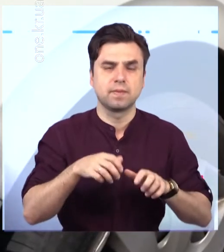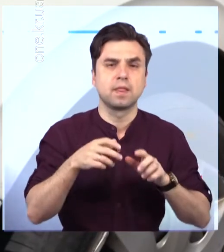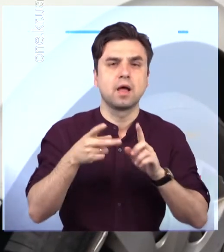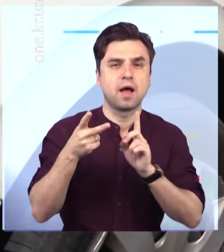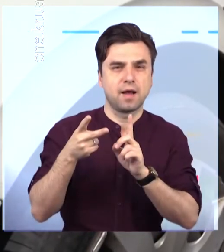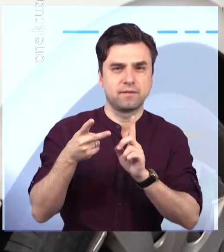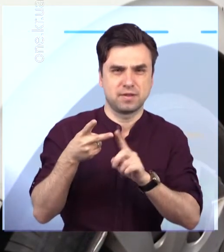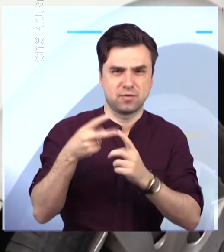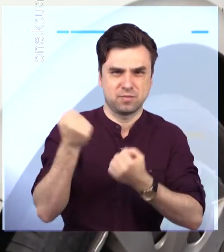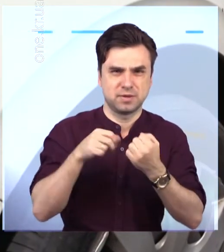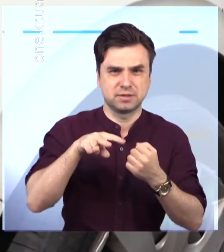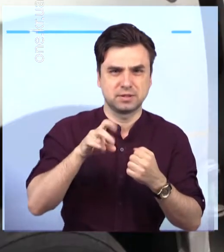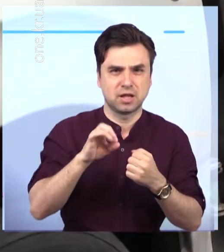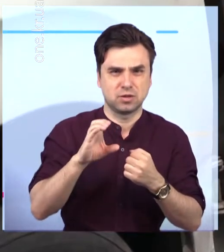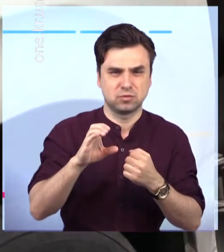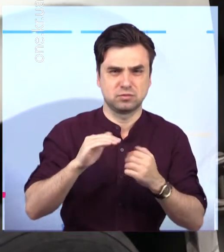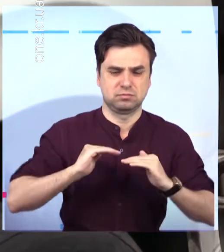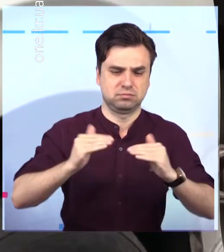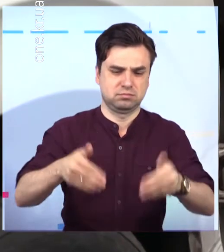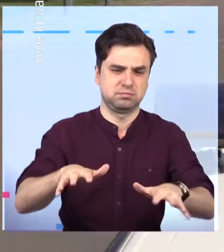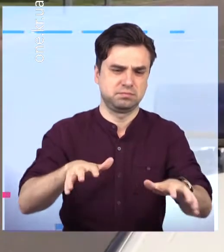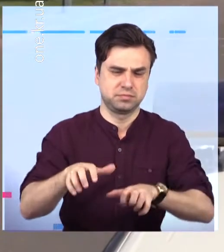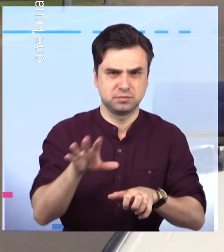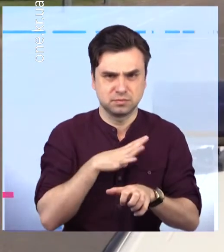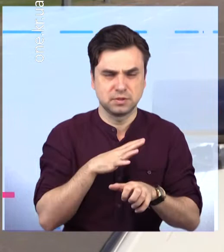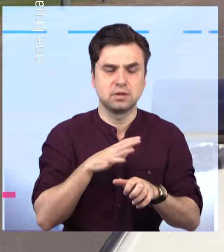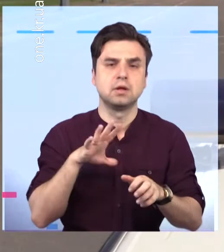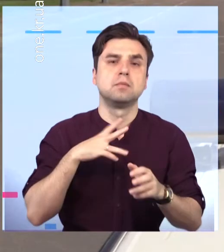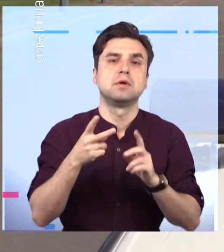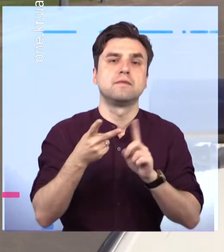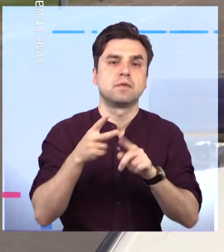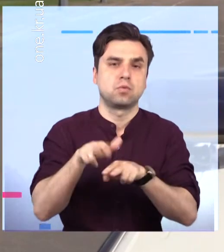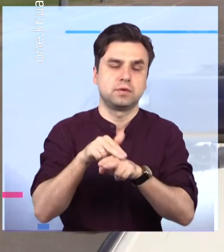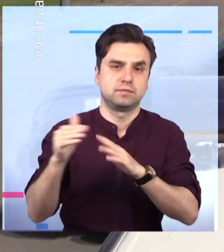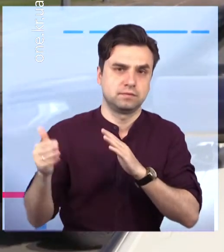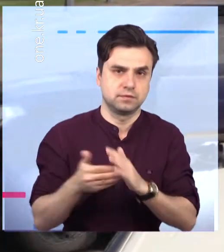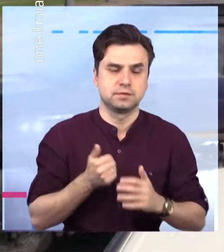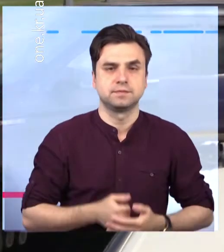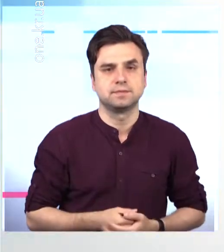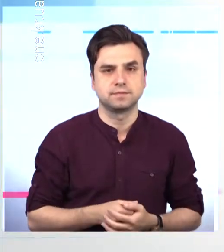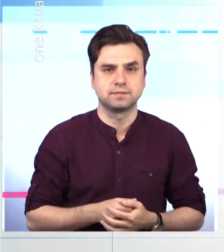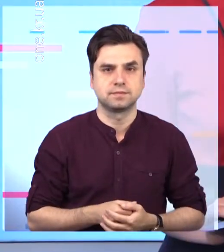пошкоджена передня частина. В подробицях аварії розбиратимуться патрульні, що прибули на виклик.